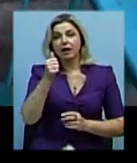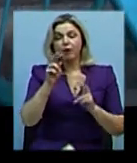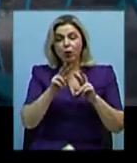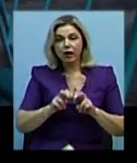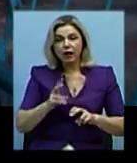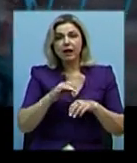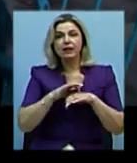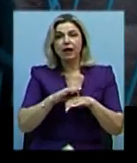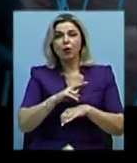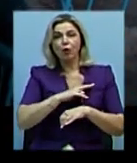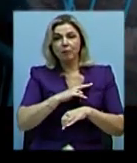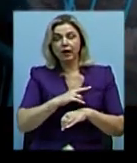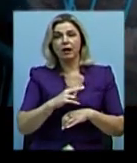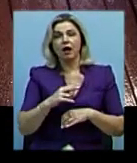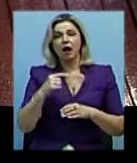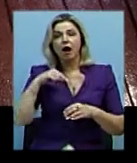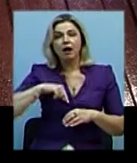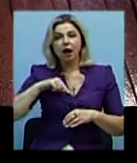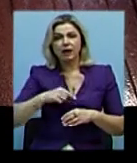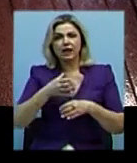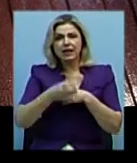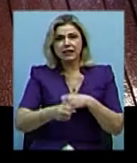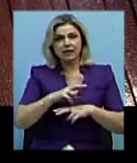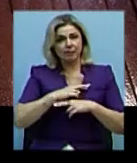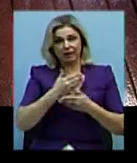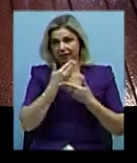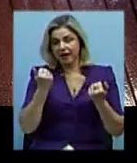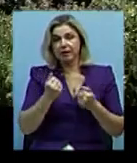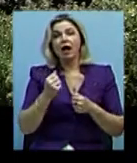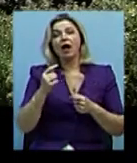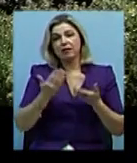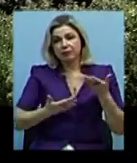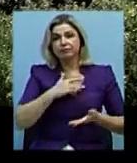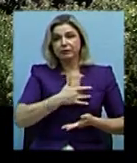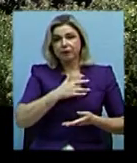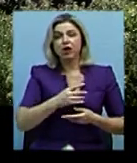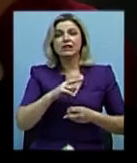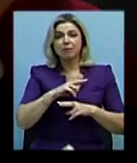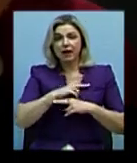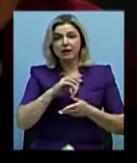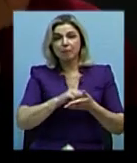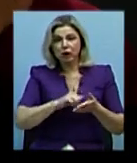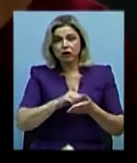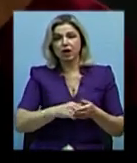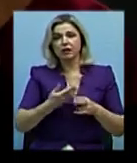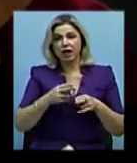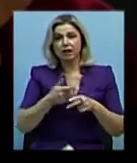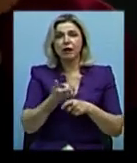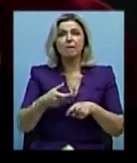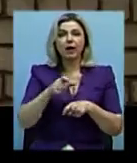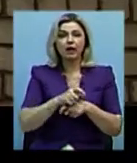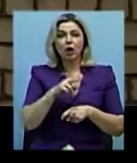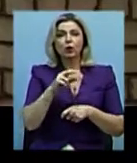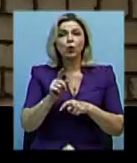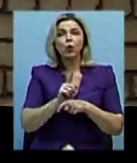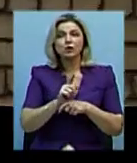на тілах померлих ознак насильницької смерті не виявлено. Ймовірна причина смерті – передозування наркотиками. Наталя Забазнова,